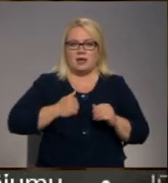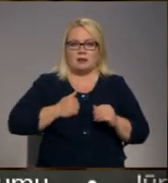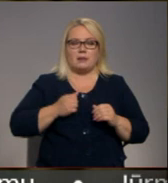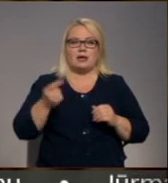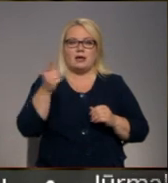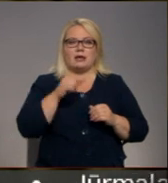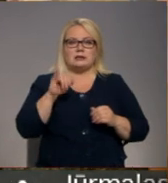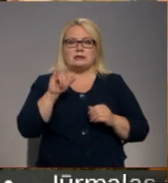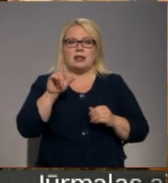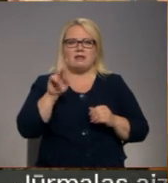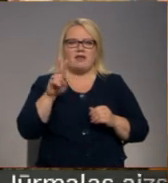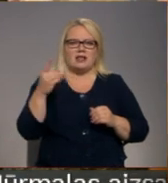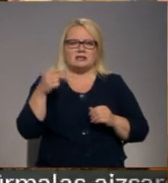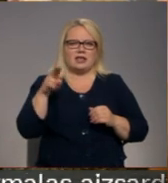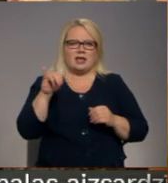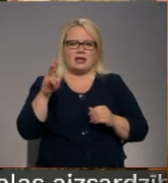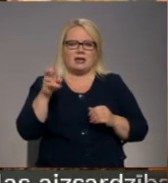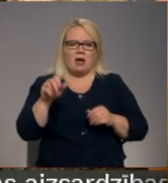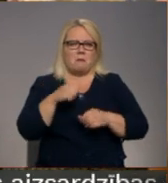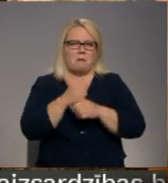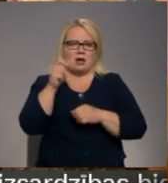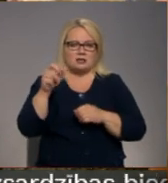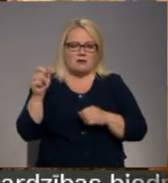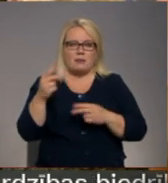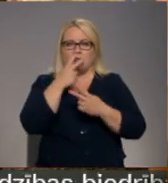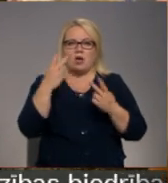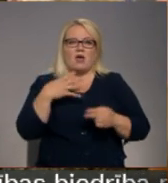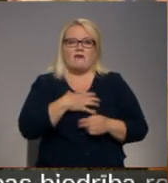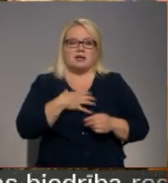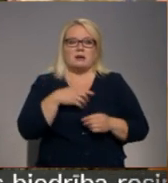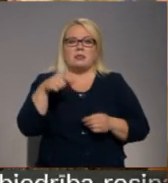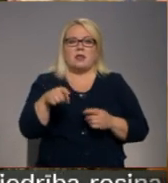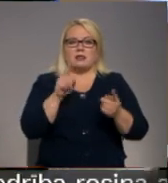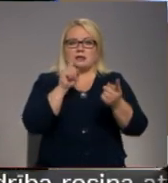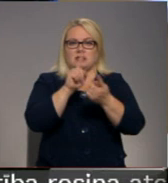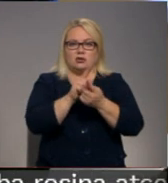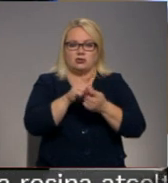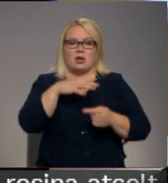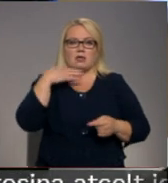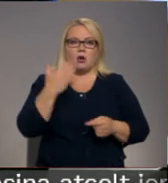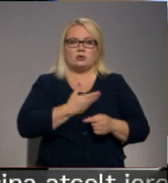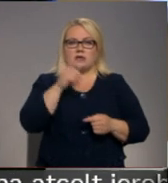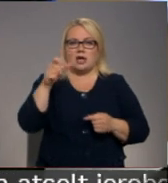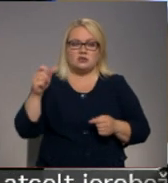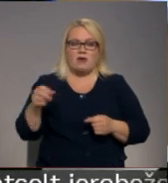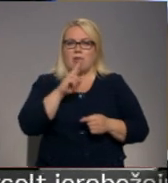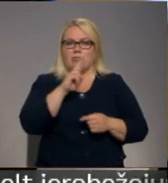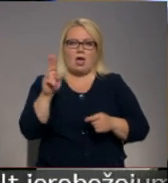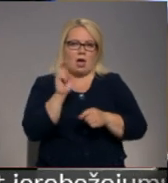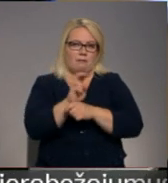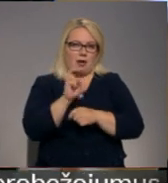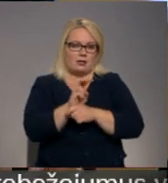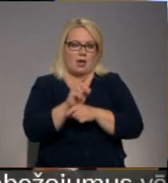Silvestika Green Forest Latvija pārstāvjiem. Neradzot vajadzību pēc šādas tikšanās, vairums iedzīvotāji to neapmeklē.